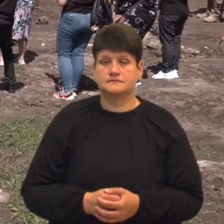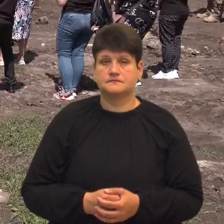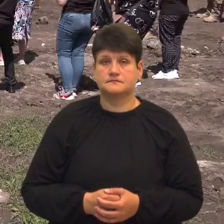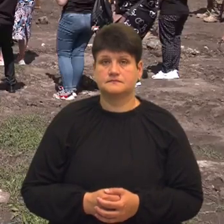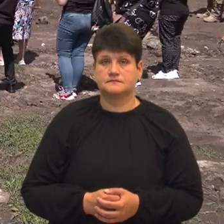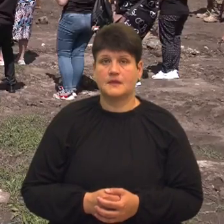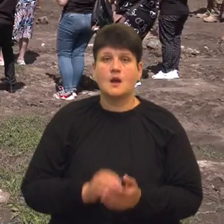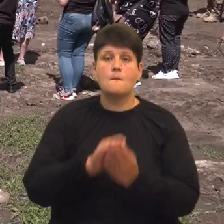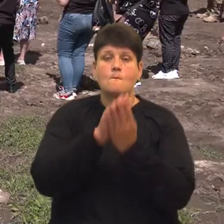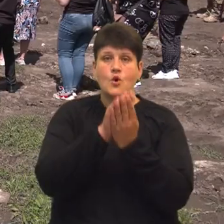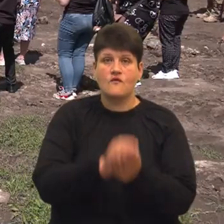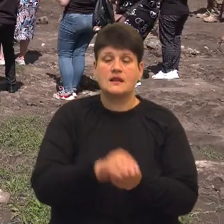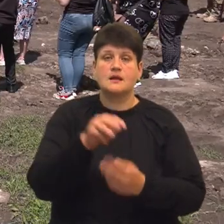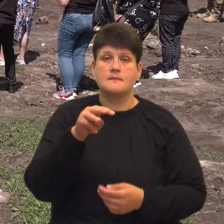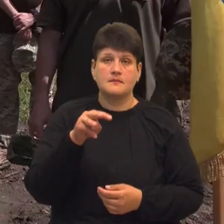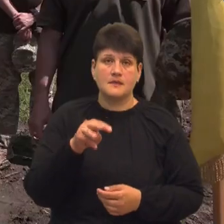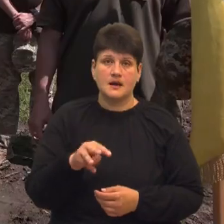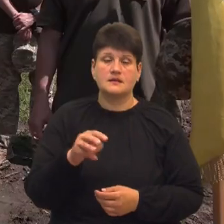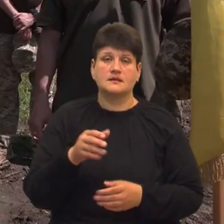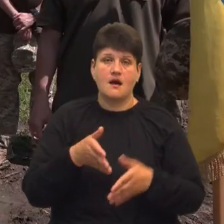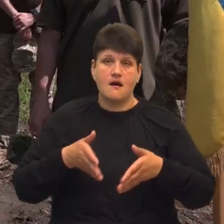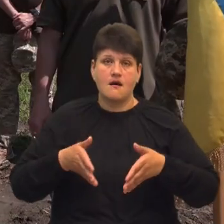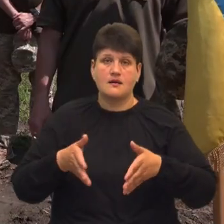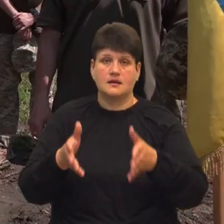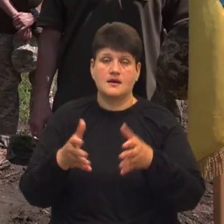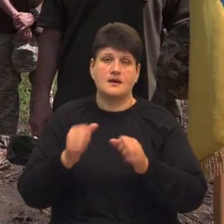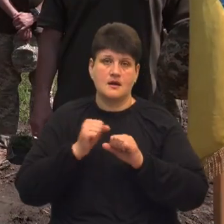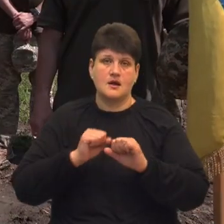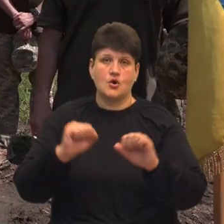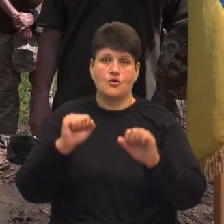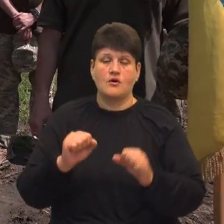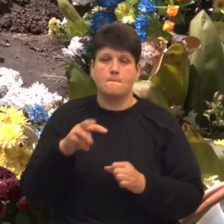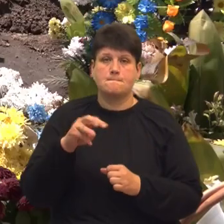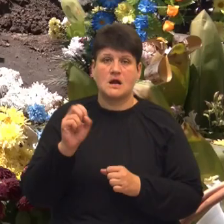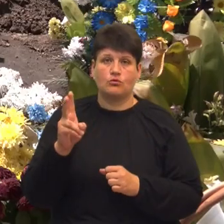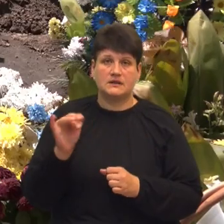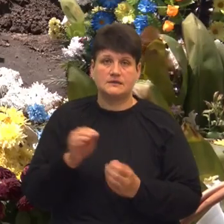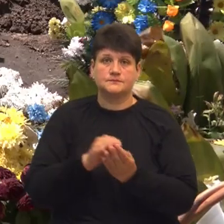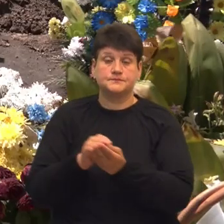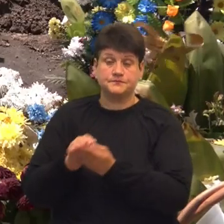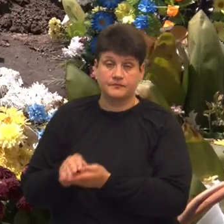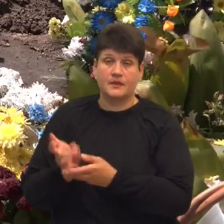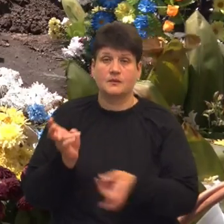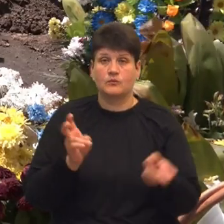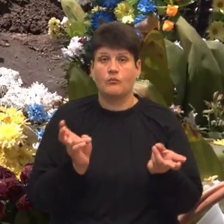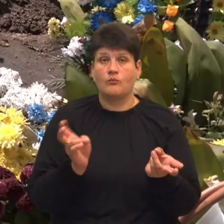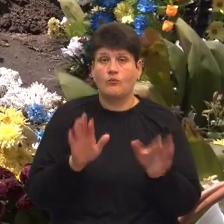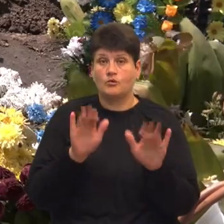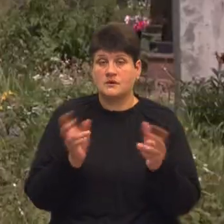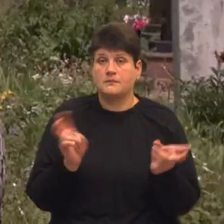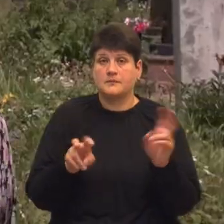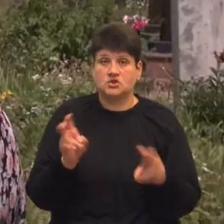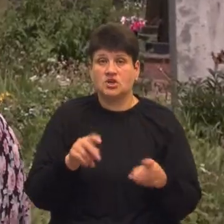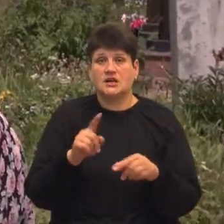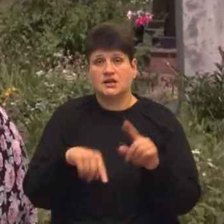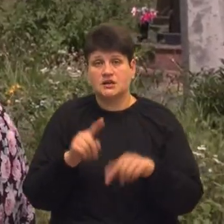Поховали Михайла на алеї герою Миколнецького кладовища. Попрощатися з військовослужбовцем прийшли рідні, друзі та знайомі.